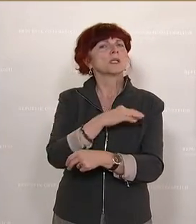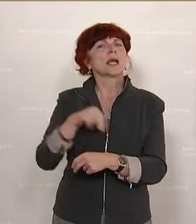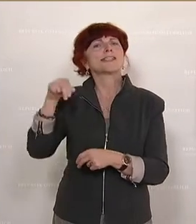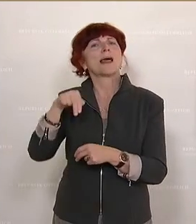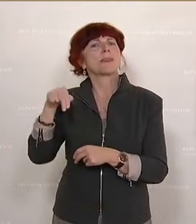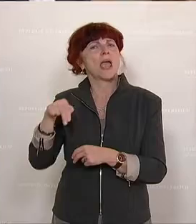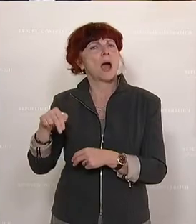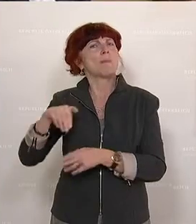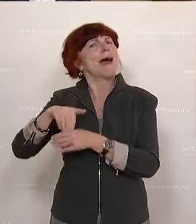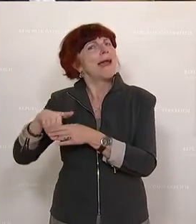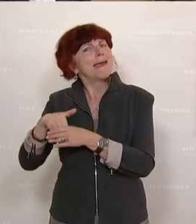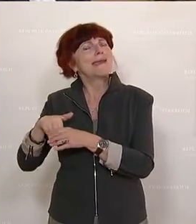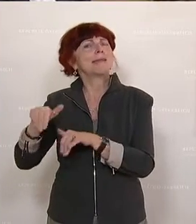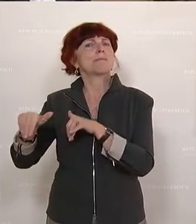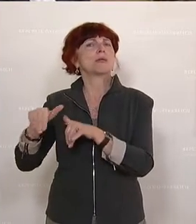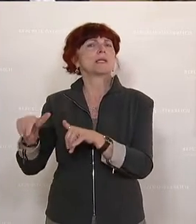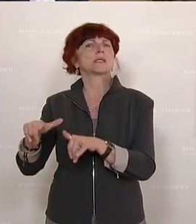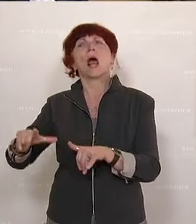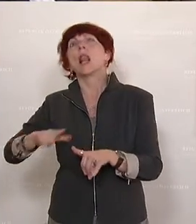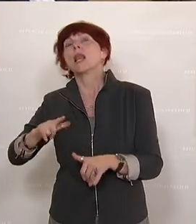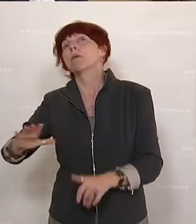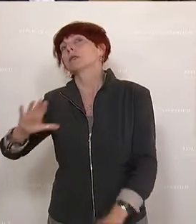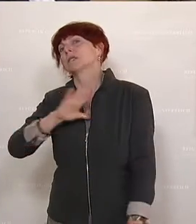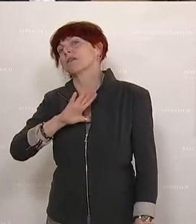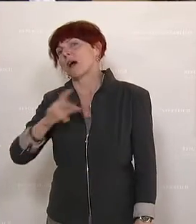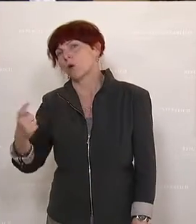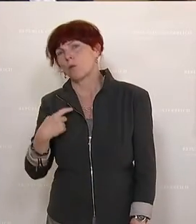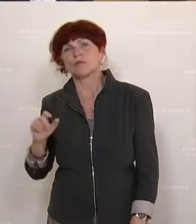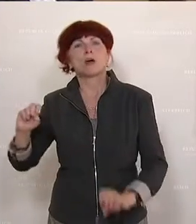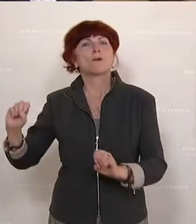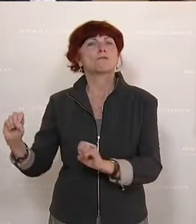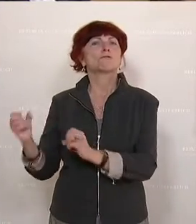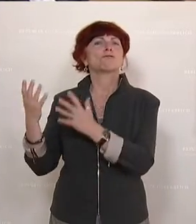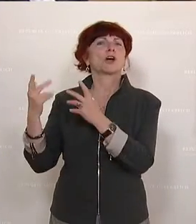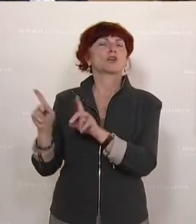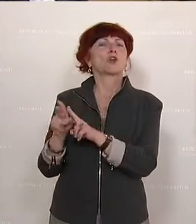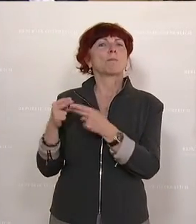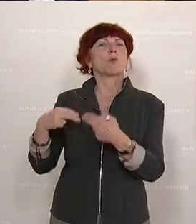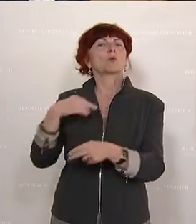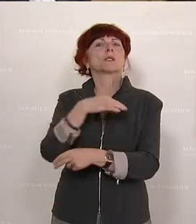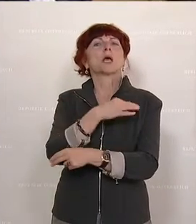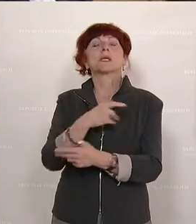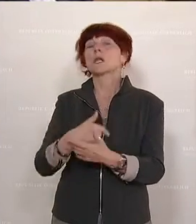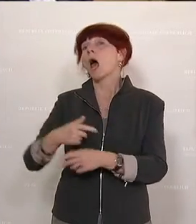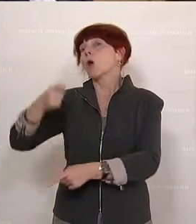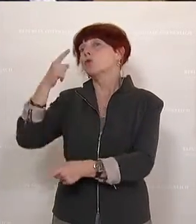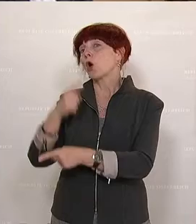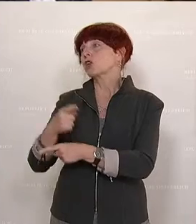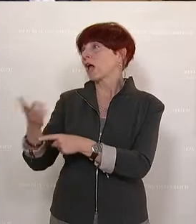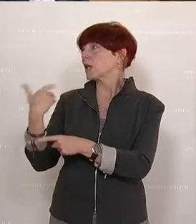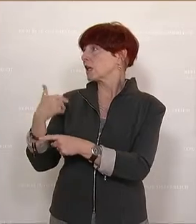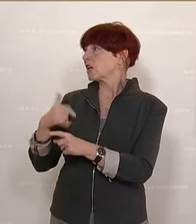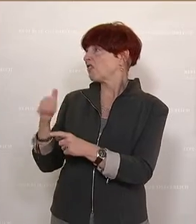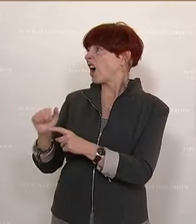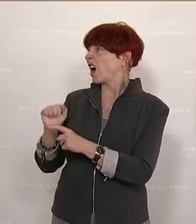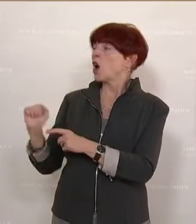Innenminister die Lebensgefährder. Dann als frischer Bundeskanzler. Ja, die Neutralität wurde uns von den Sowjets aufgezwungen. Ein paar Monate vorher,